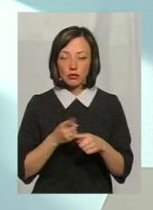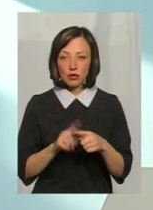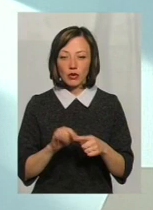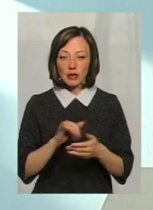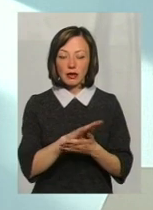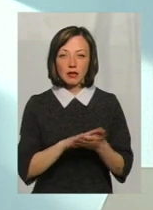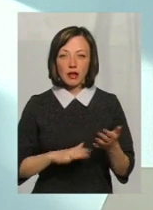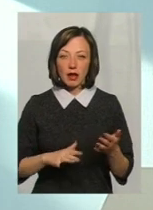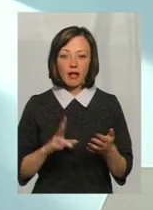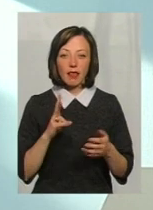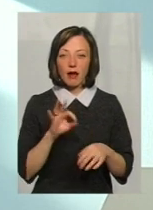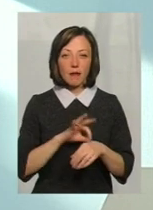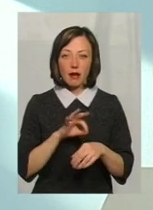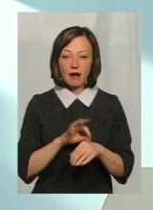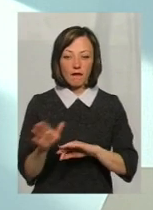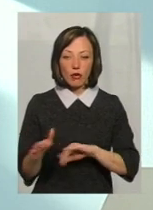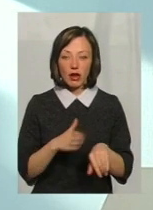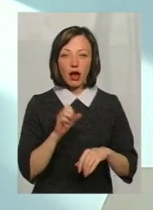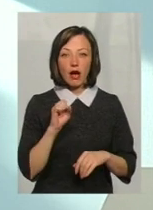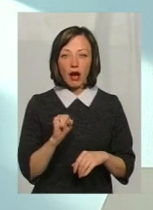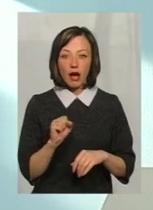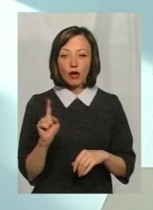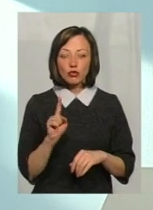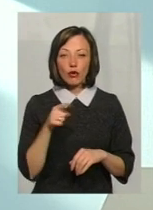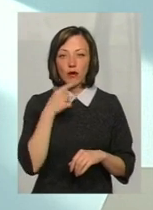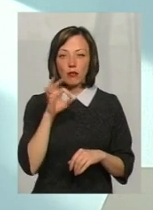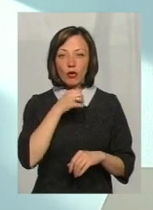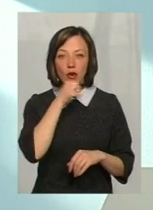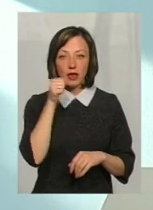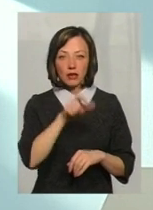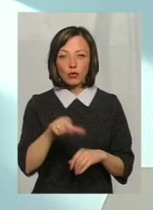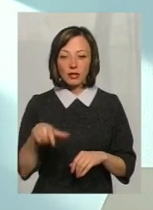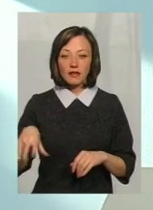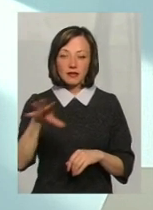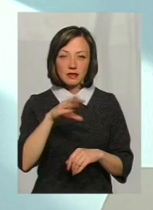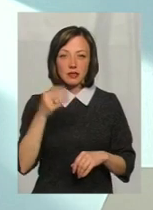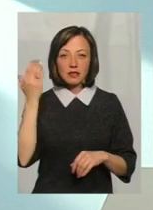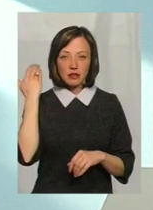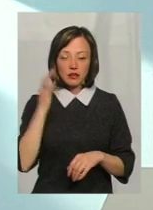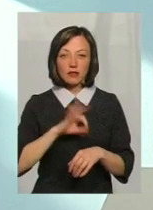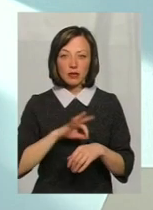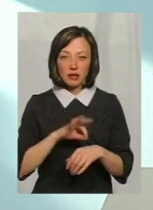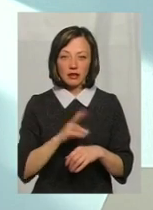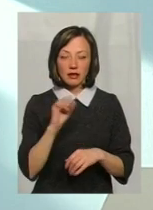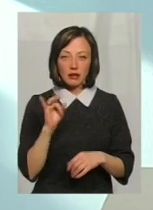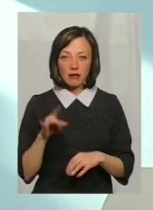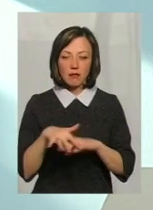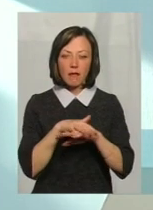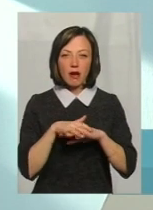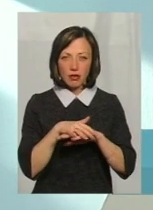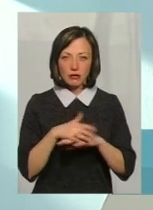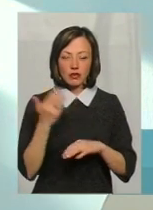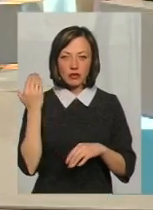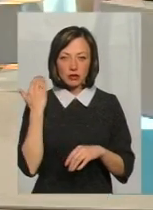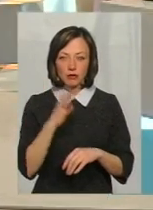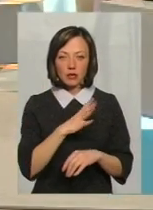І не перехворіли. А що говорити про літніх людей, то вони всі в свій час перехворіли на кір. Масово. Розумієте,